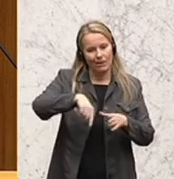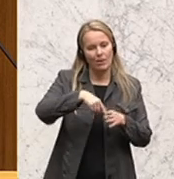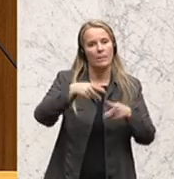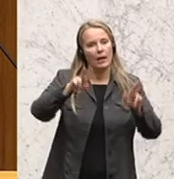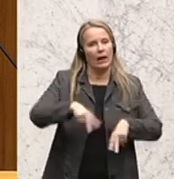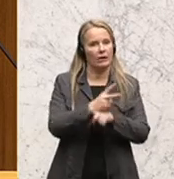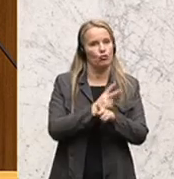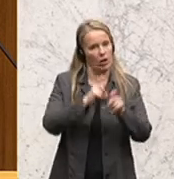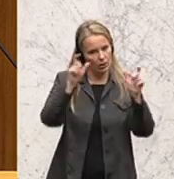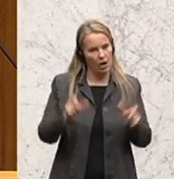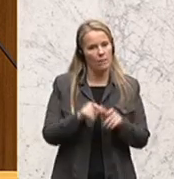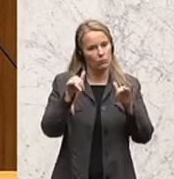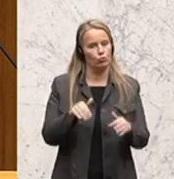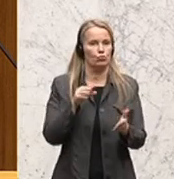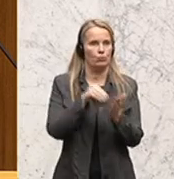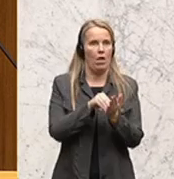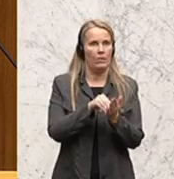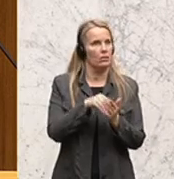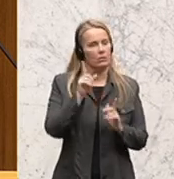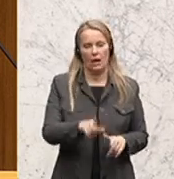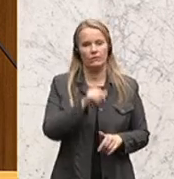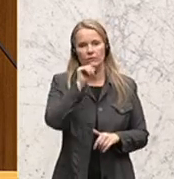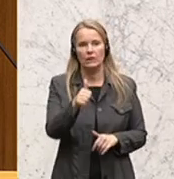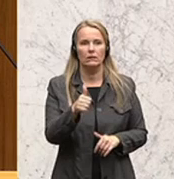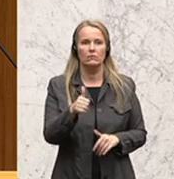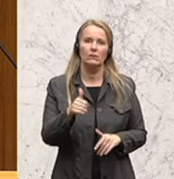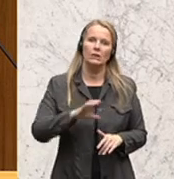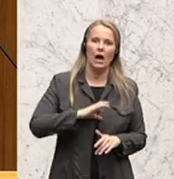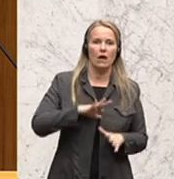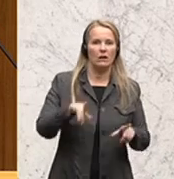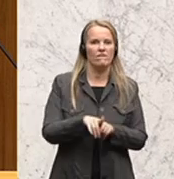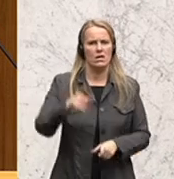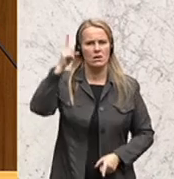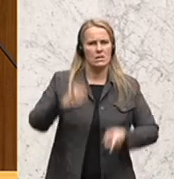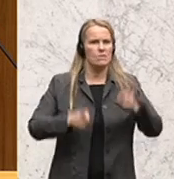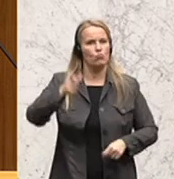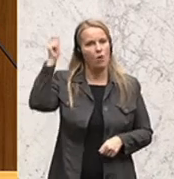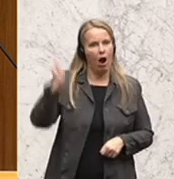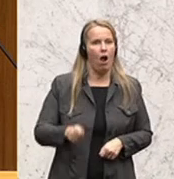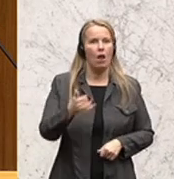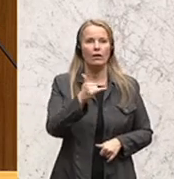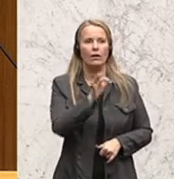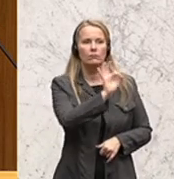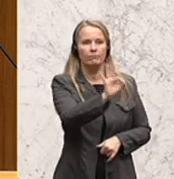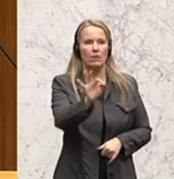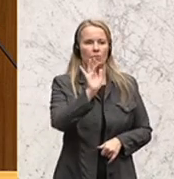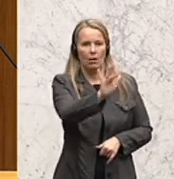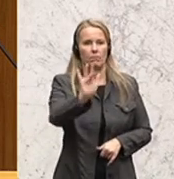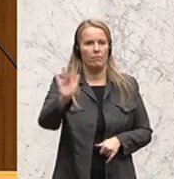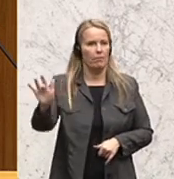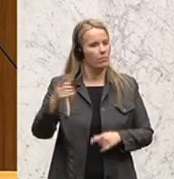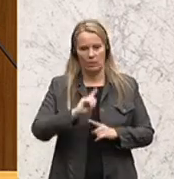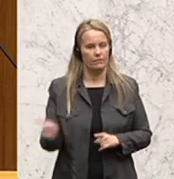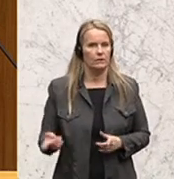rechtsstaatlichen Rahmens bewegen. Es darf also nicht den Charakter eines Tribunals gegen einzelne Personen annehmen.